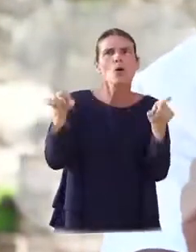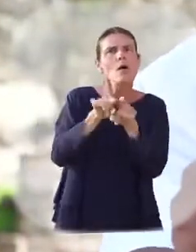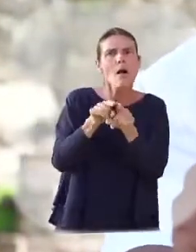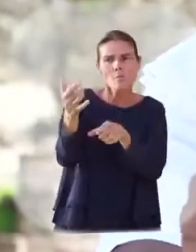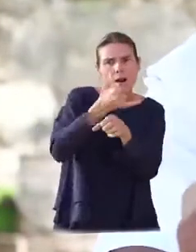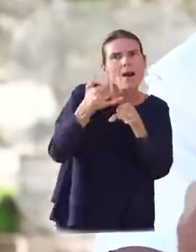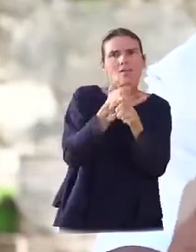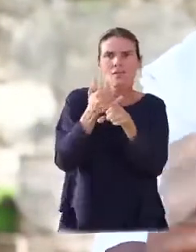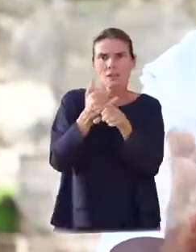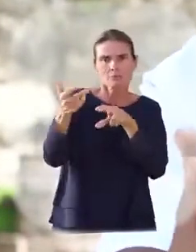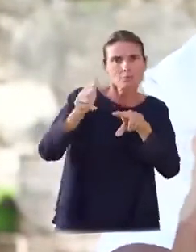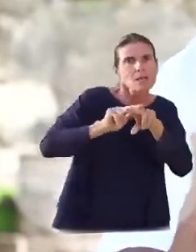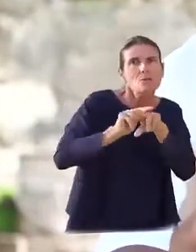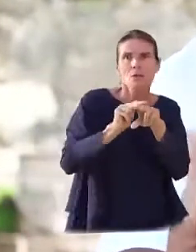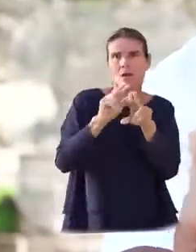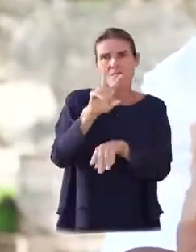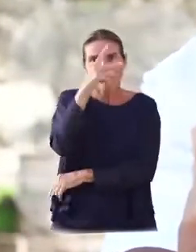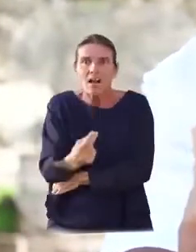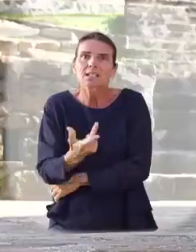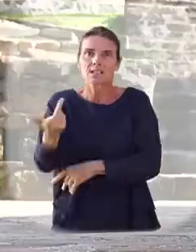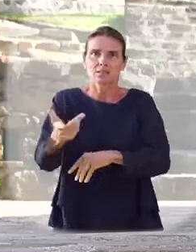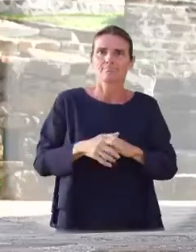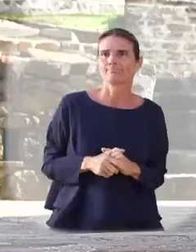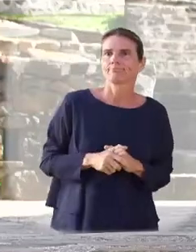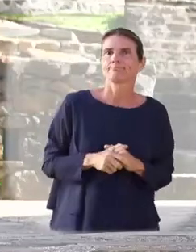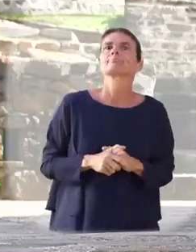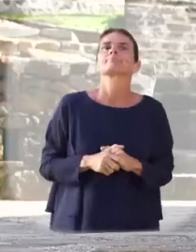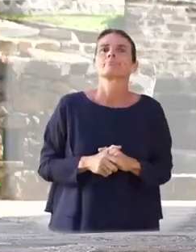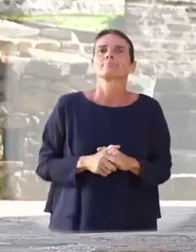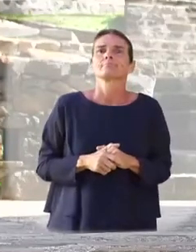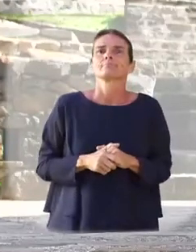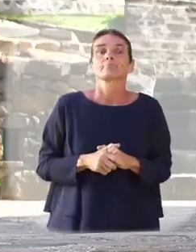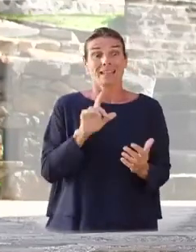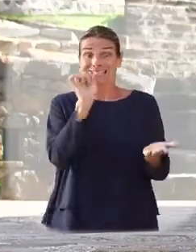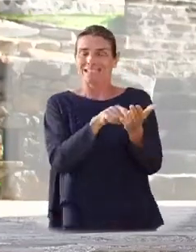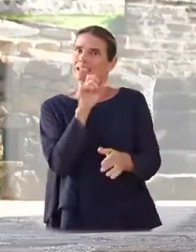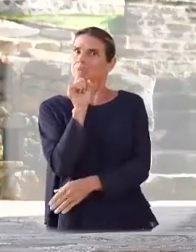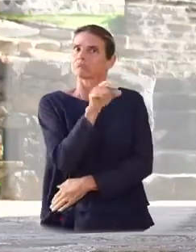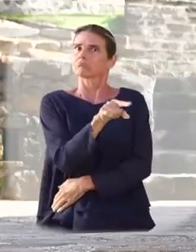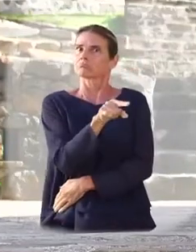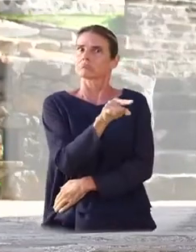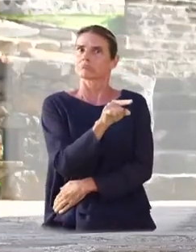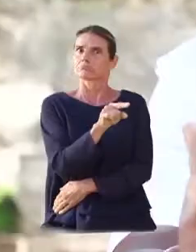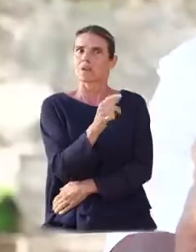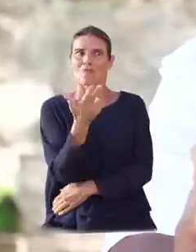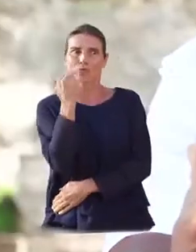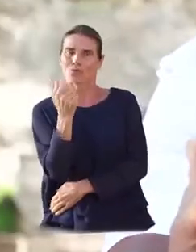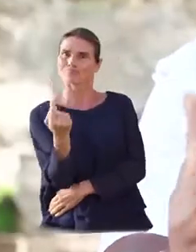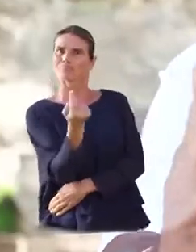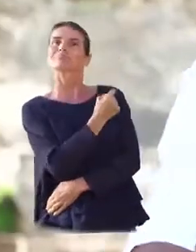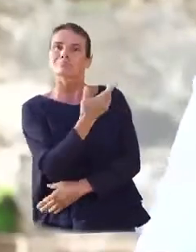tel le café, le cacao ou encore la vanille. Le potentiel d'un site comme la Grive-le-Lière nous rappelle